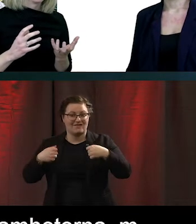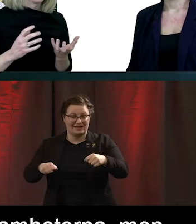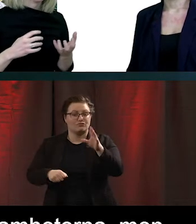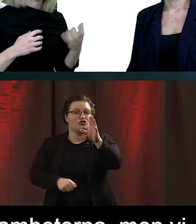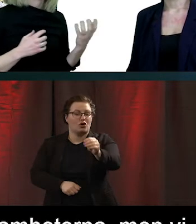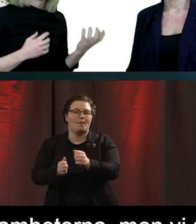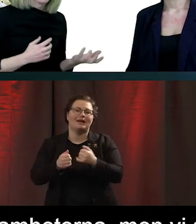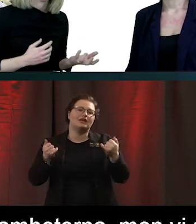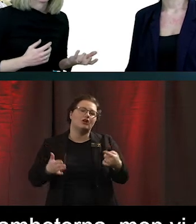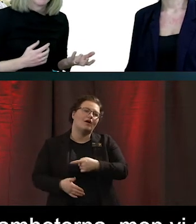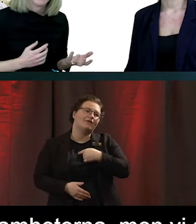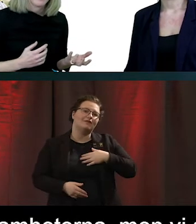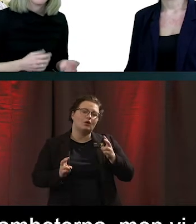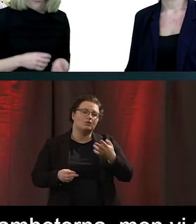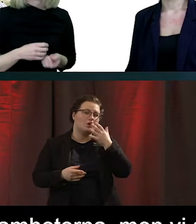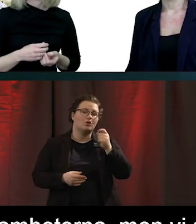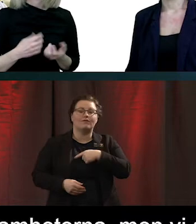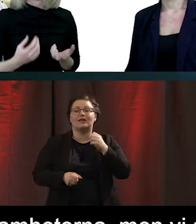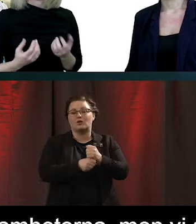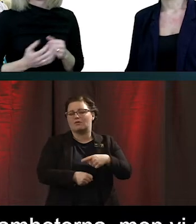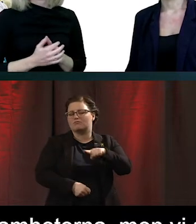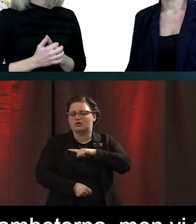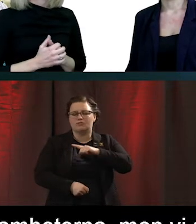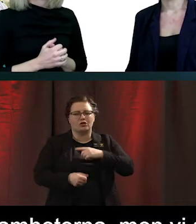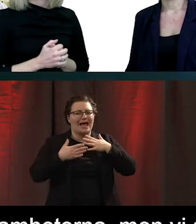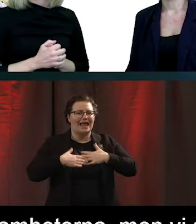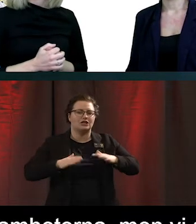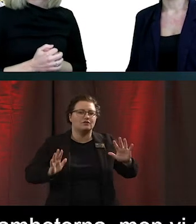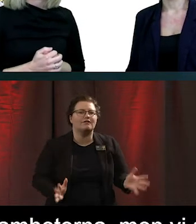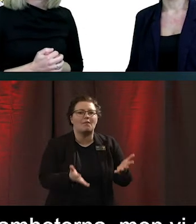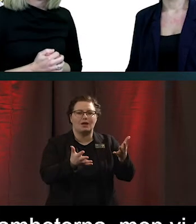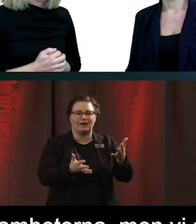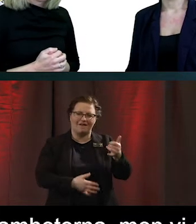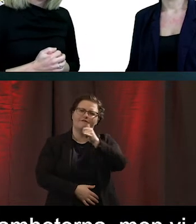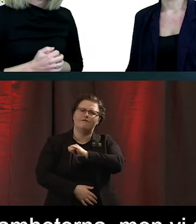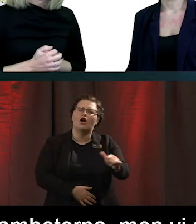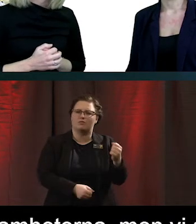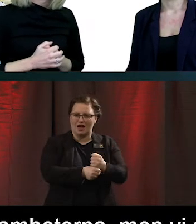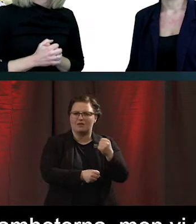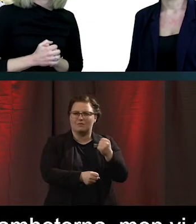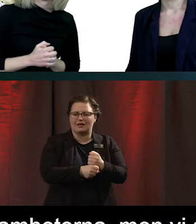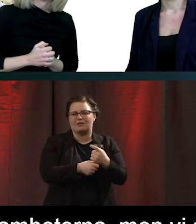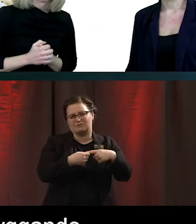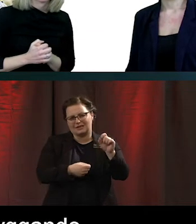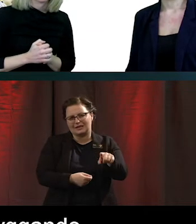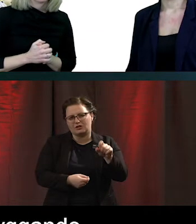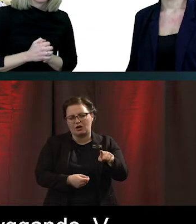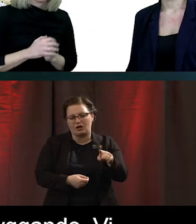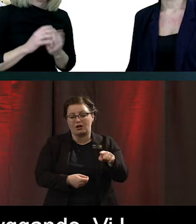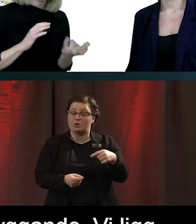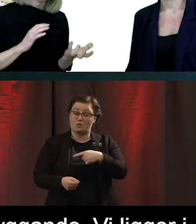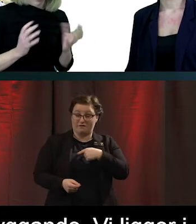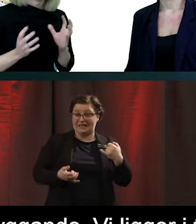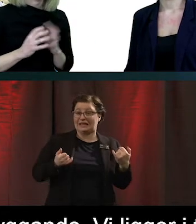om att vi jobbar mycket hälsofrämjande. Det det förebyggande arbetet med digitalisering. Och här ligger vi också mycket i framkant nu.